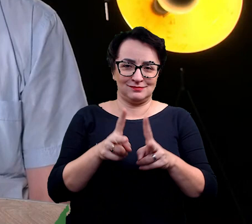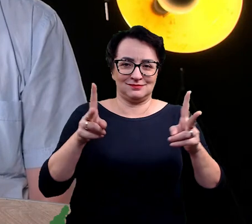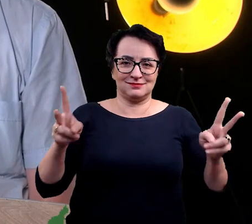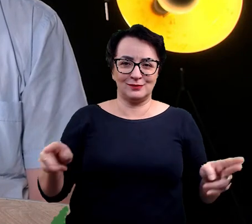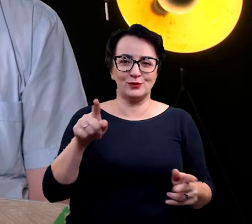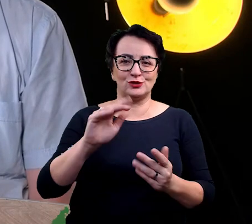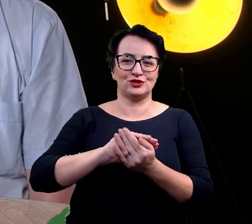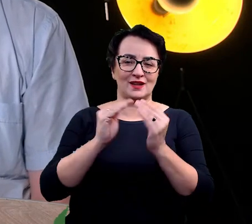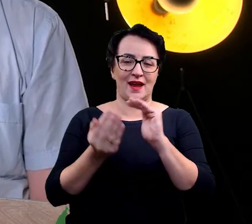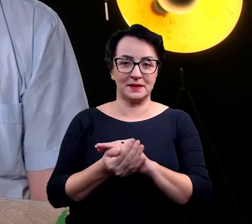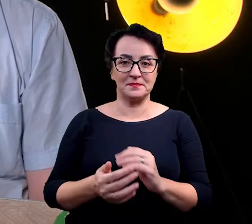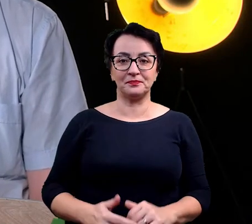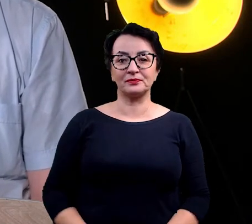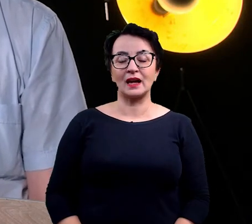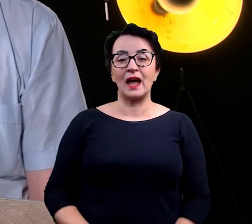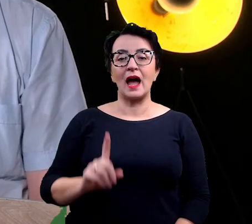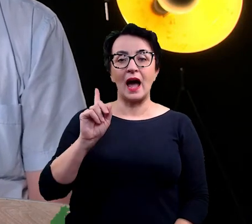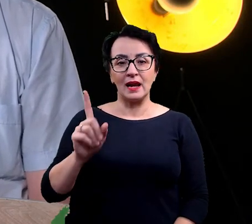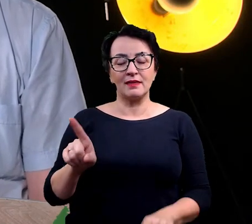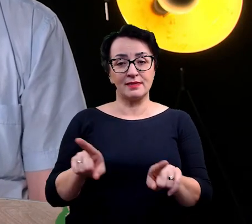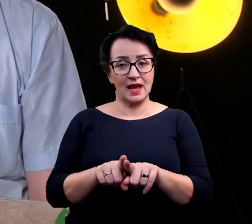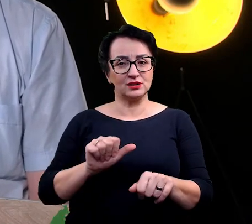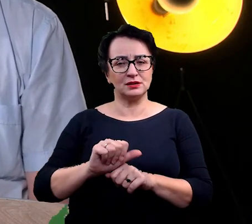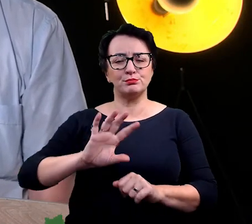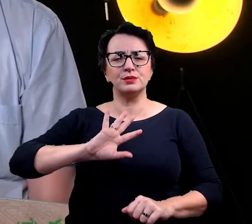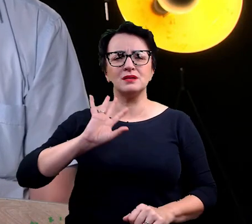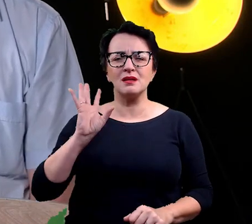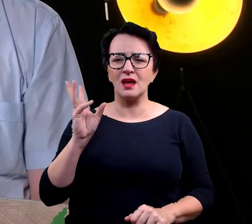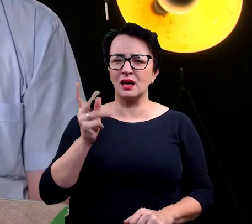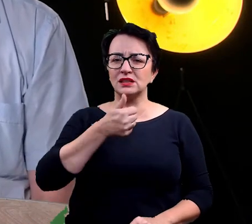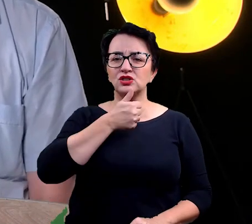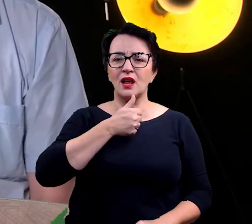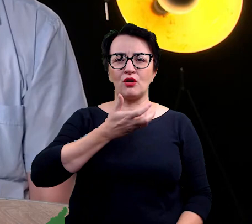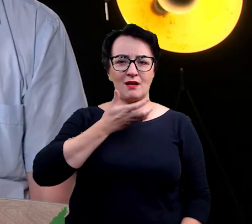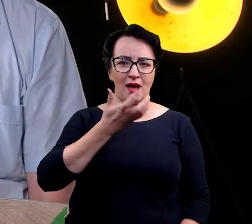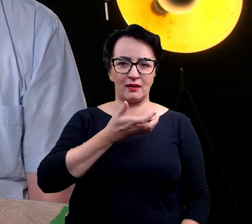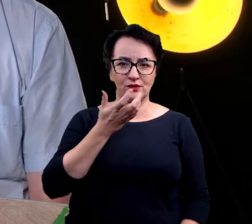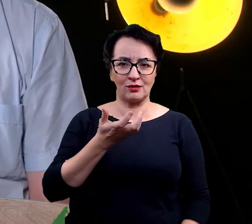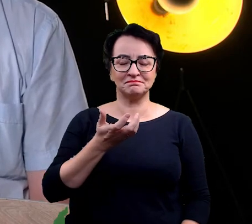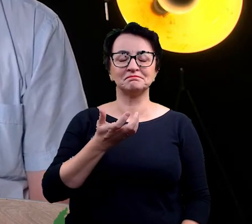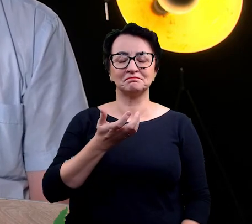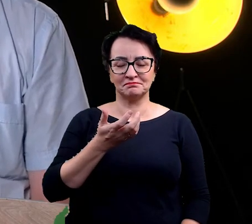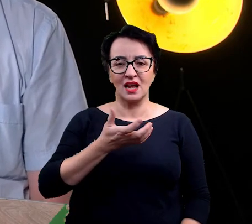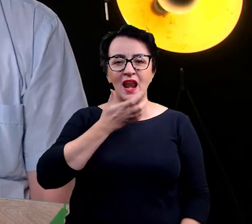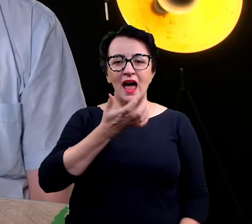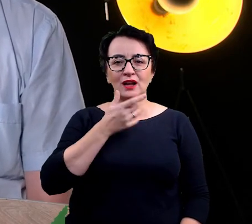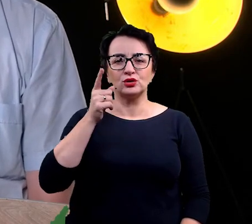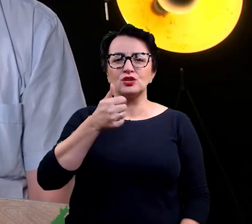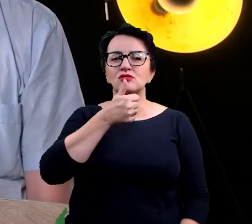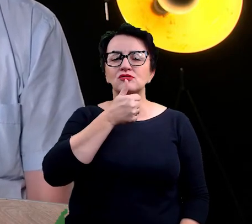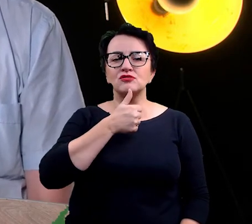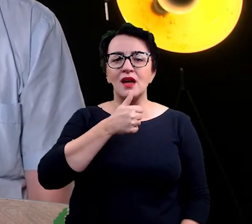Natomiast z tą pewnością jest przepiękne zielone lato, które charakteryzuje się taką zielenią,